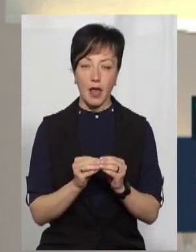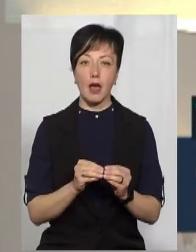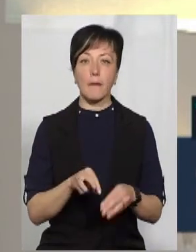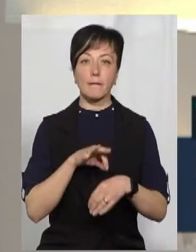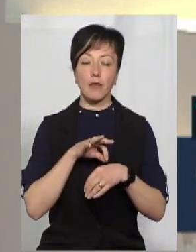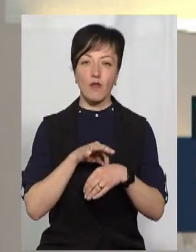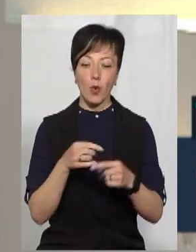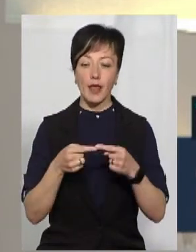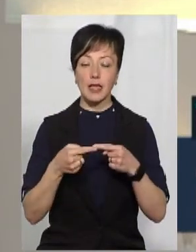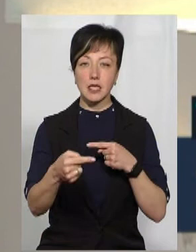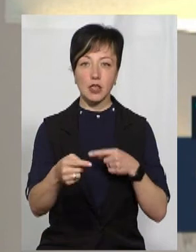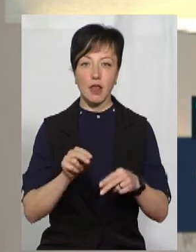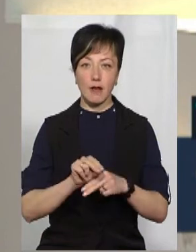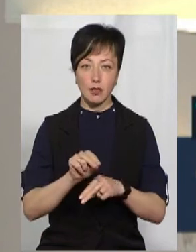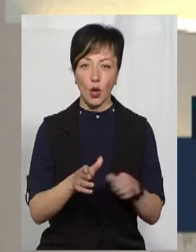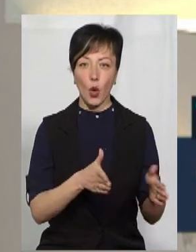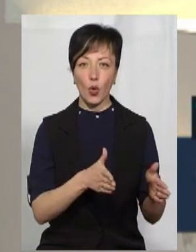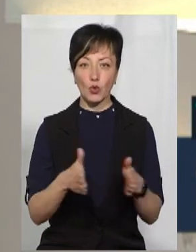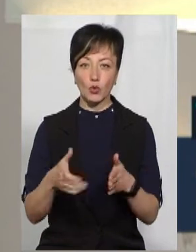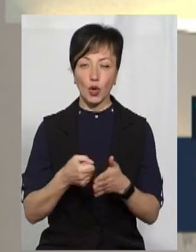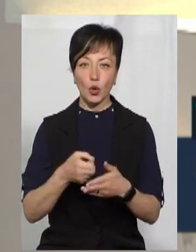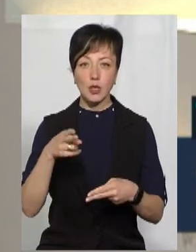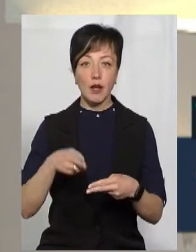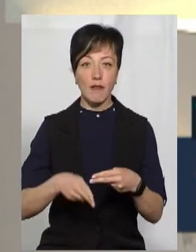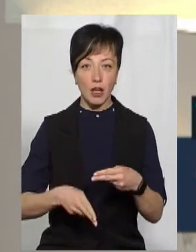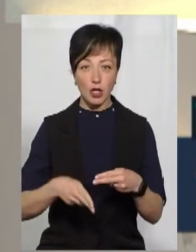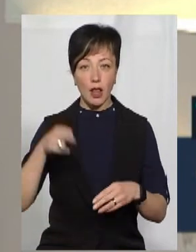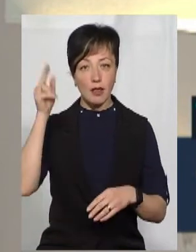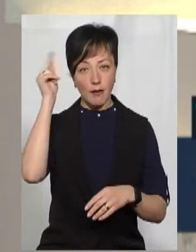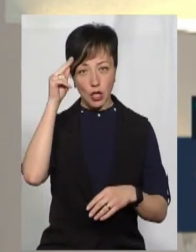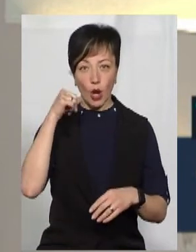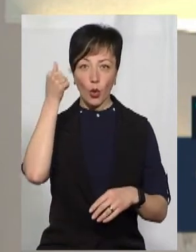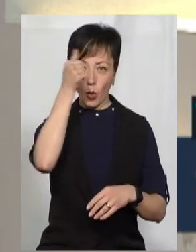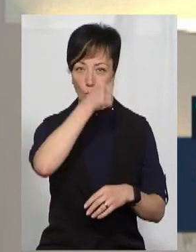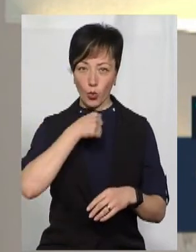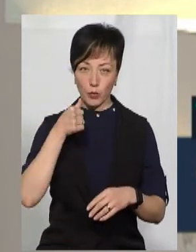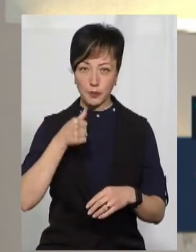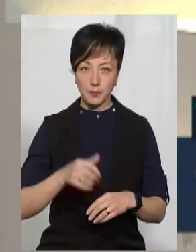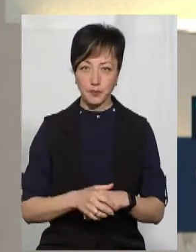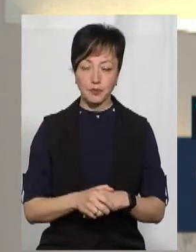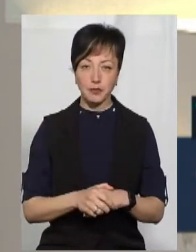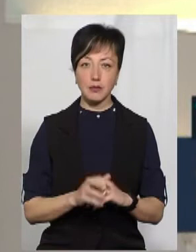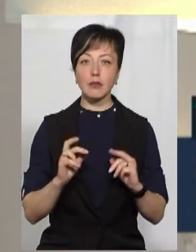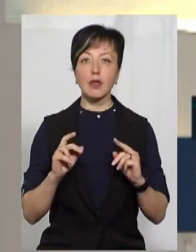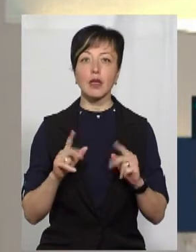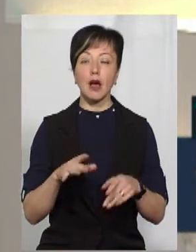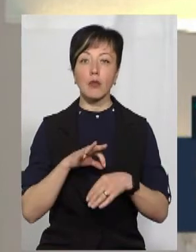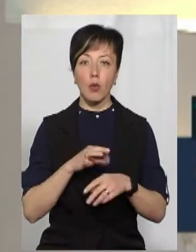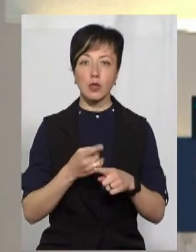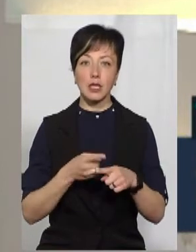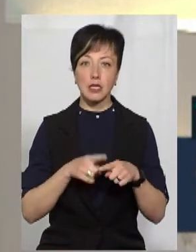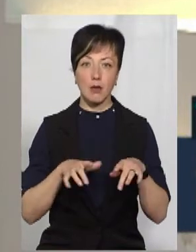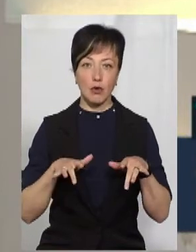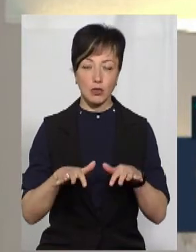Вони проводять дистанційне навчання та готуються до завершення навчального року. Як проходить цей